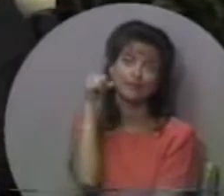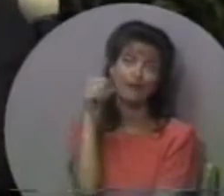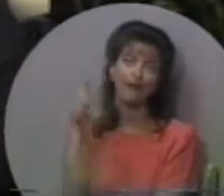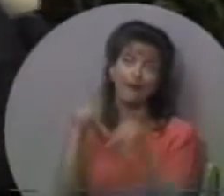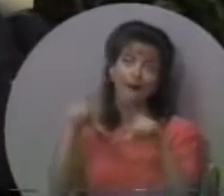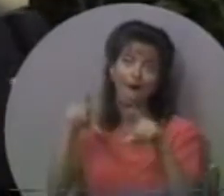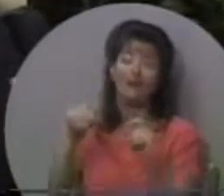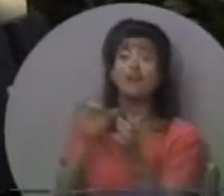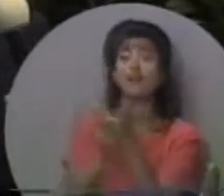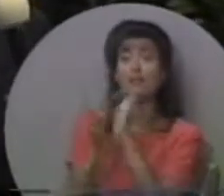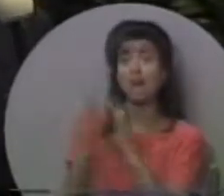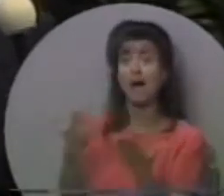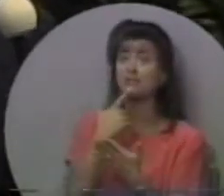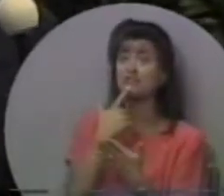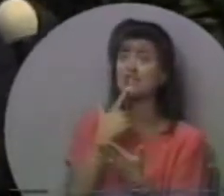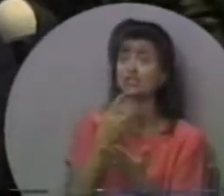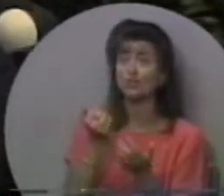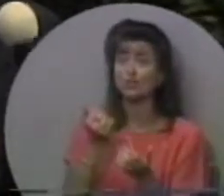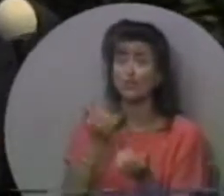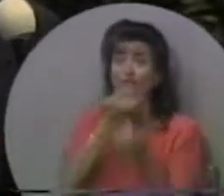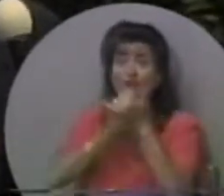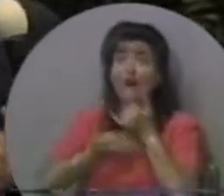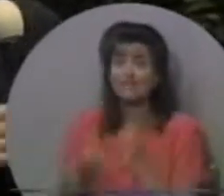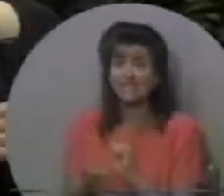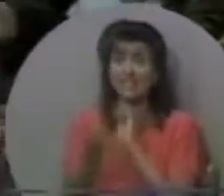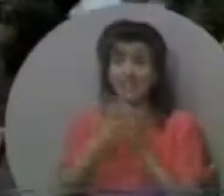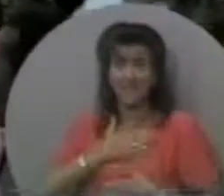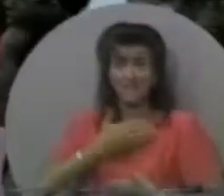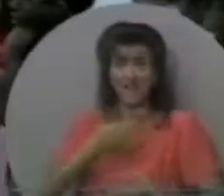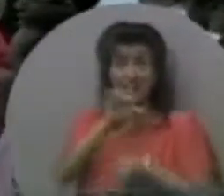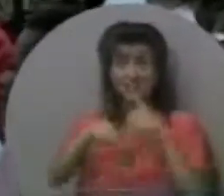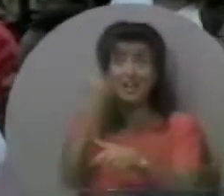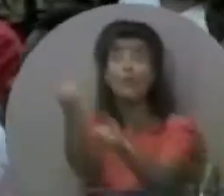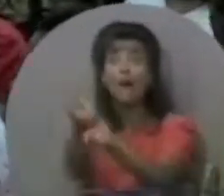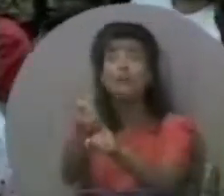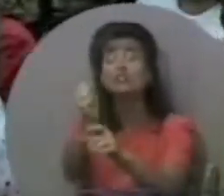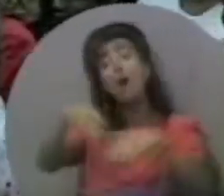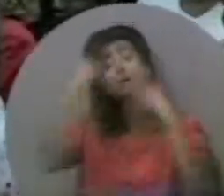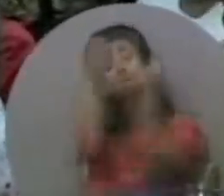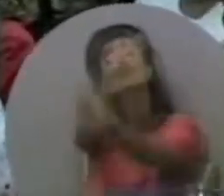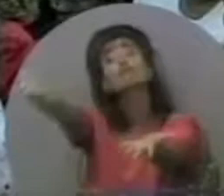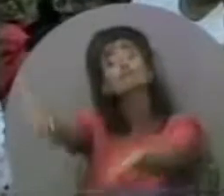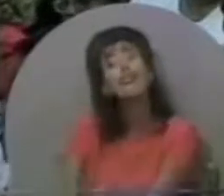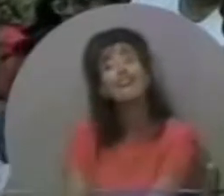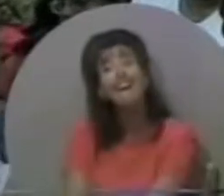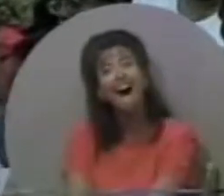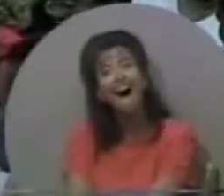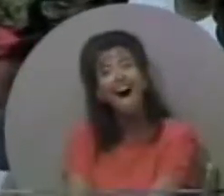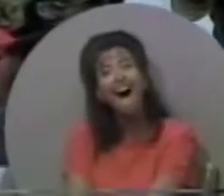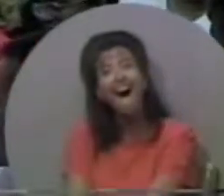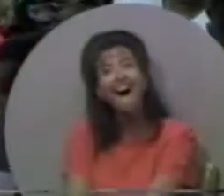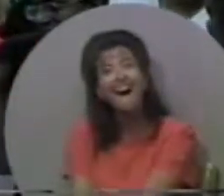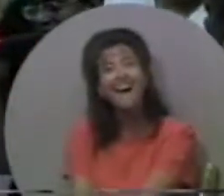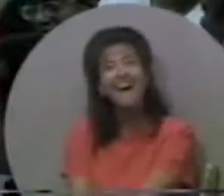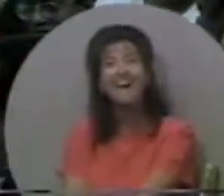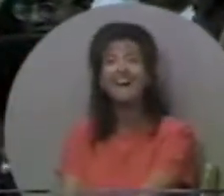доки до вчора. Біблія каже, визнавайте гріхи свої один перед одним.